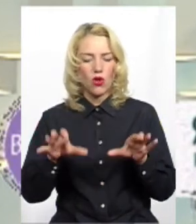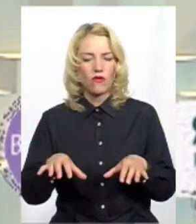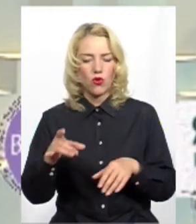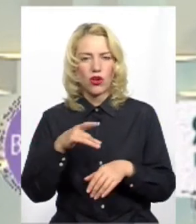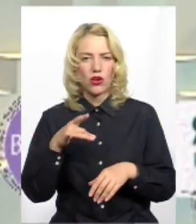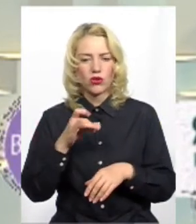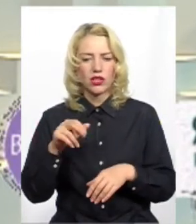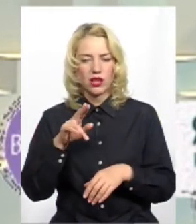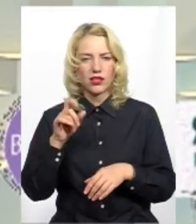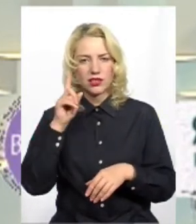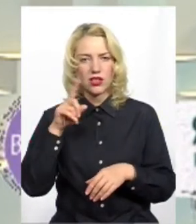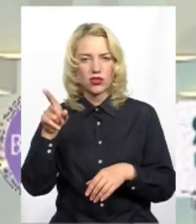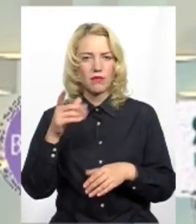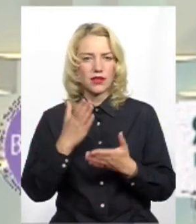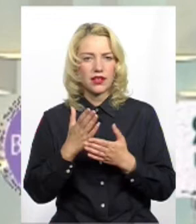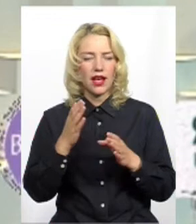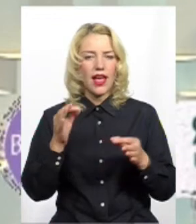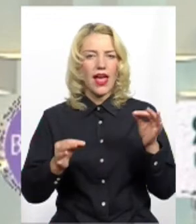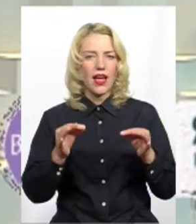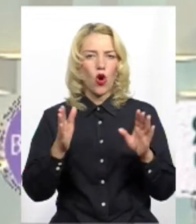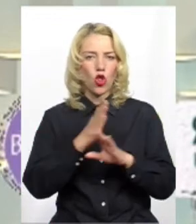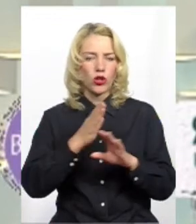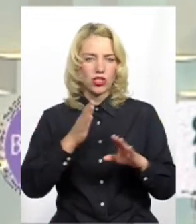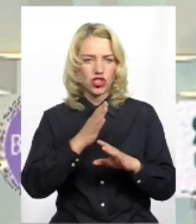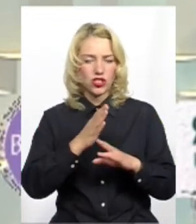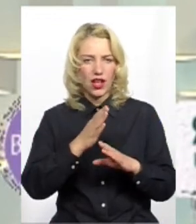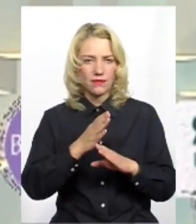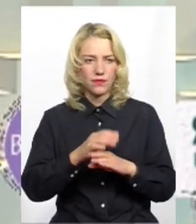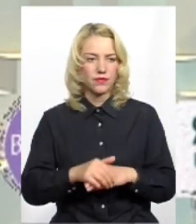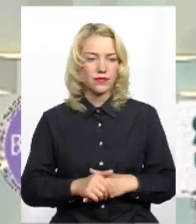знаю ті проблеми, що там є екологічна така